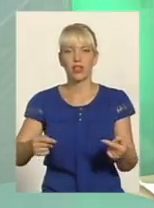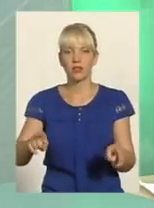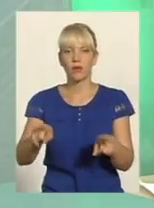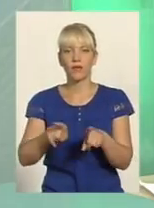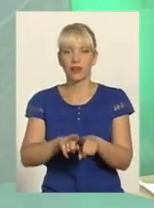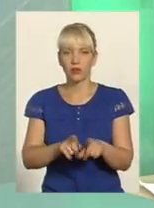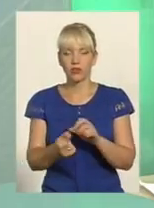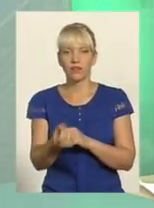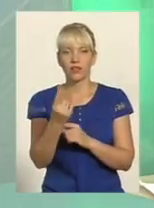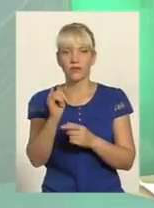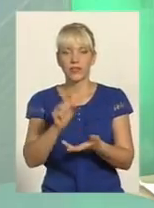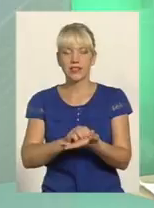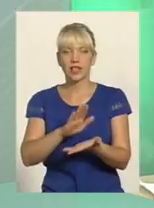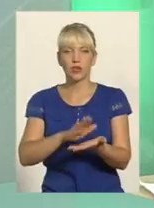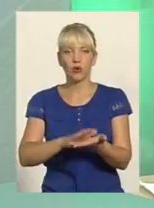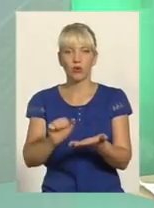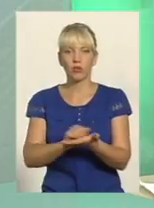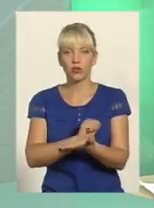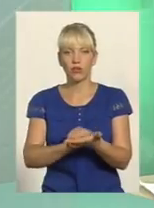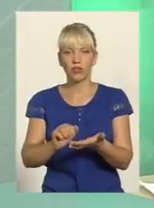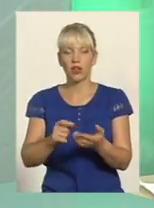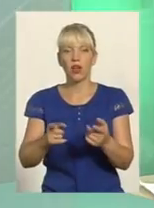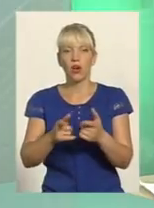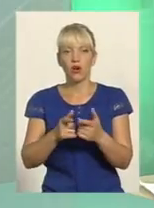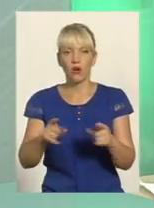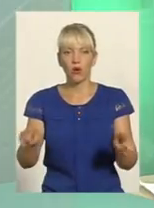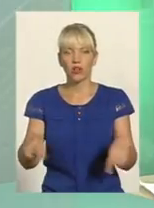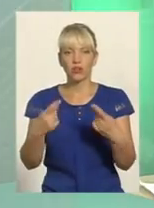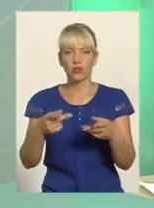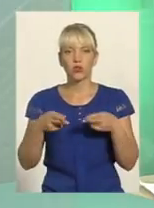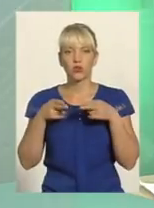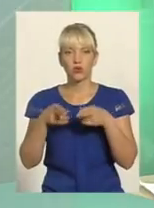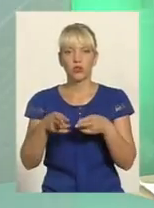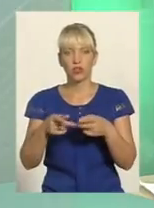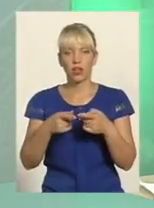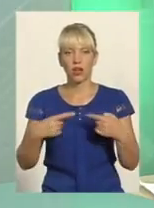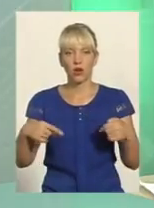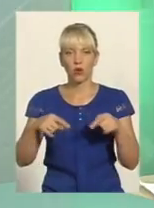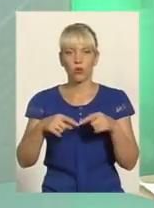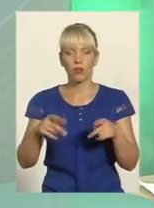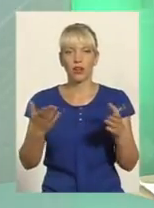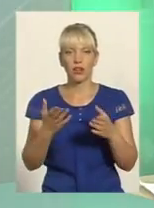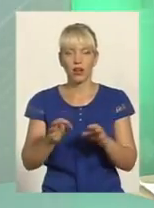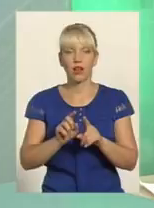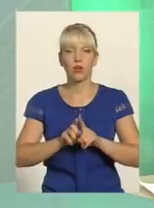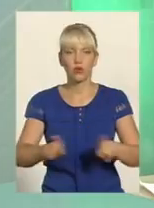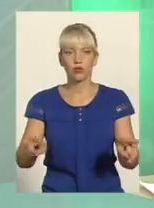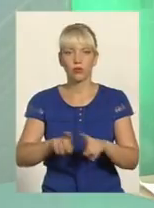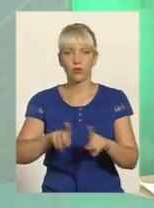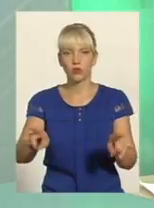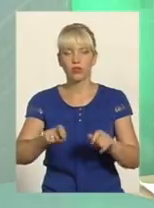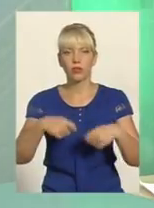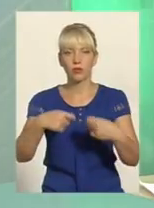та задокументована організована злочинна група, яка розповсюджувала І збувала важкі наркотики на